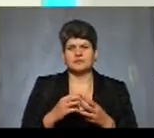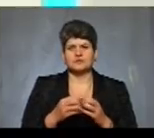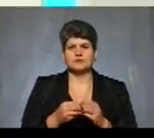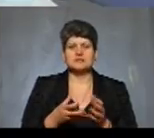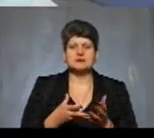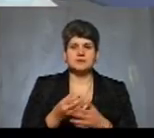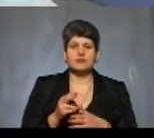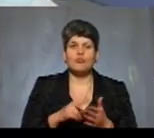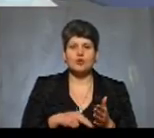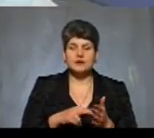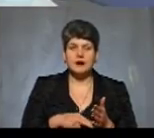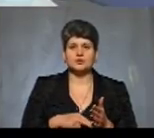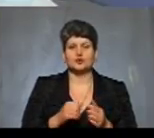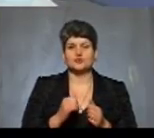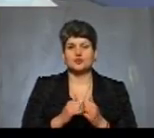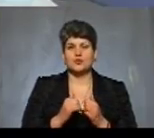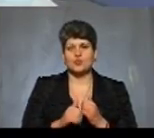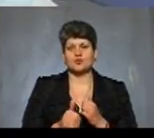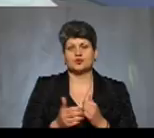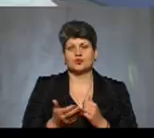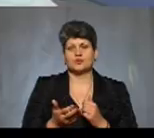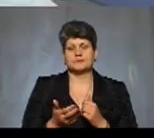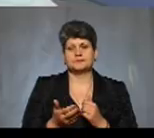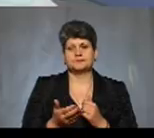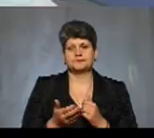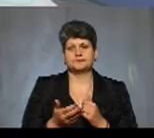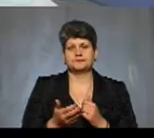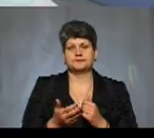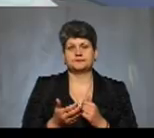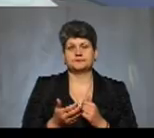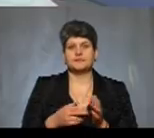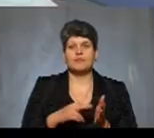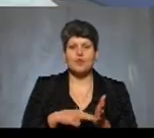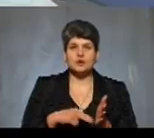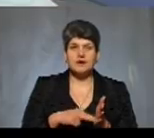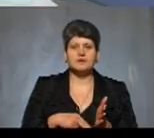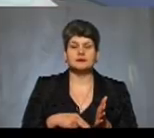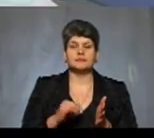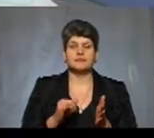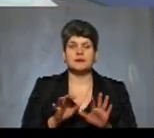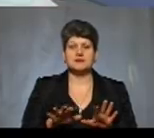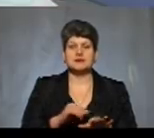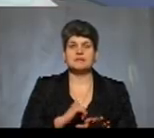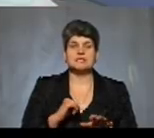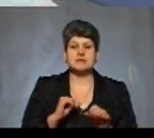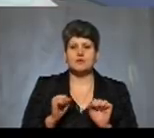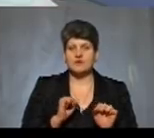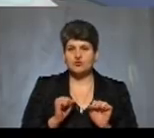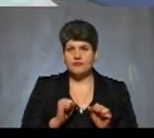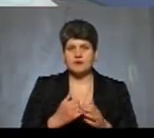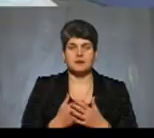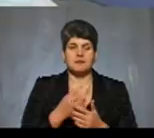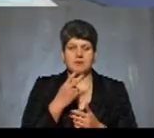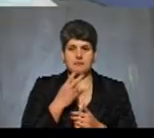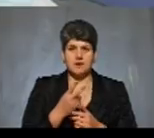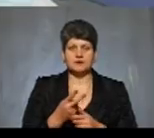податок з певною сумою, тобто, кожного, як то кажуть, це йде в податки і в місцеве самоврядування, так? Тобто, ми бачимо,